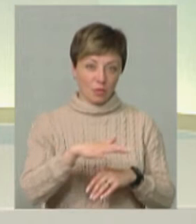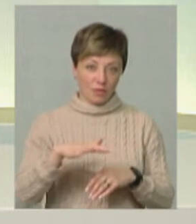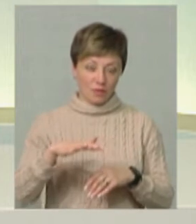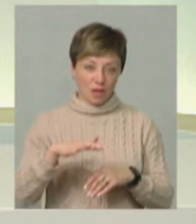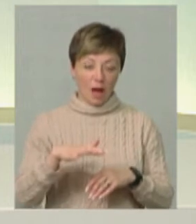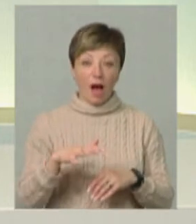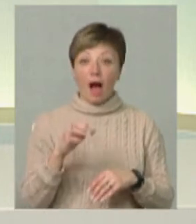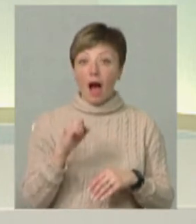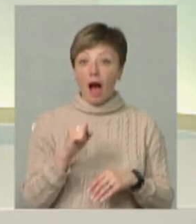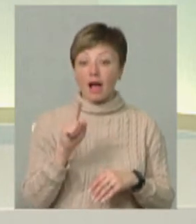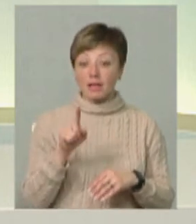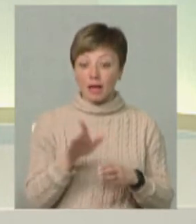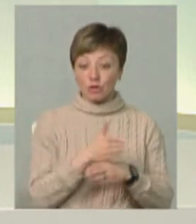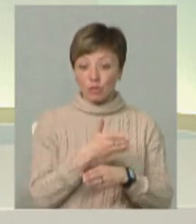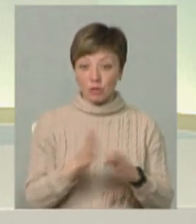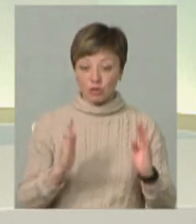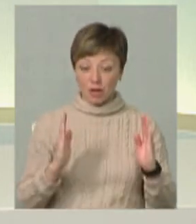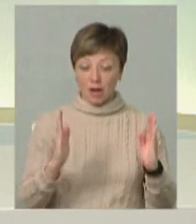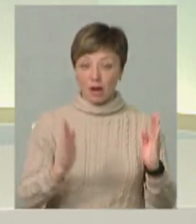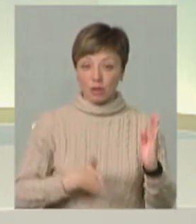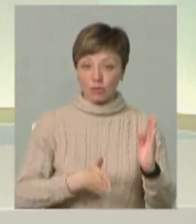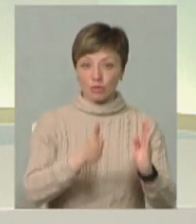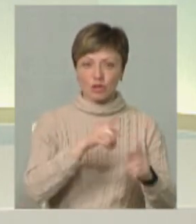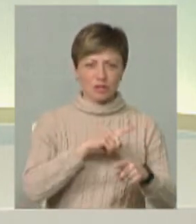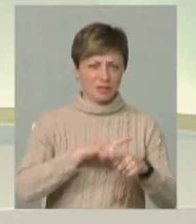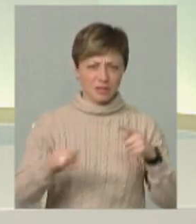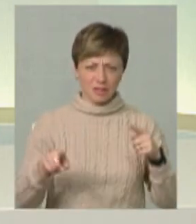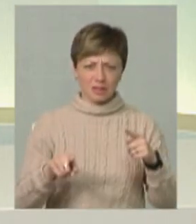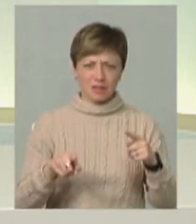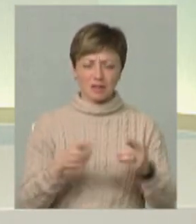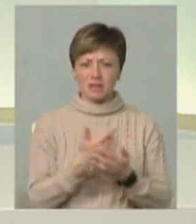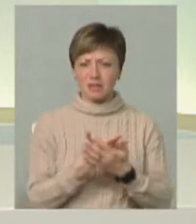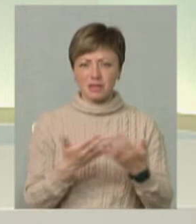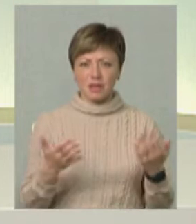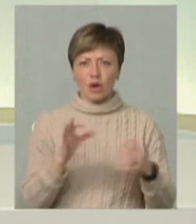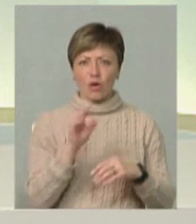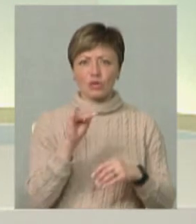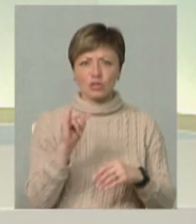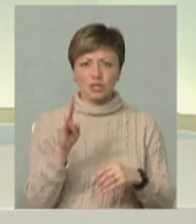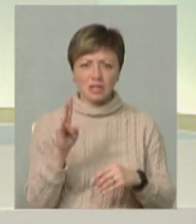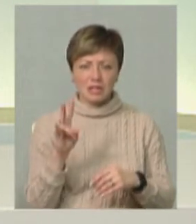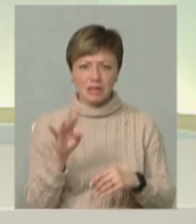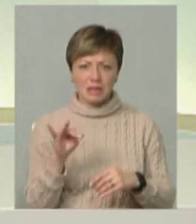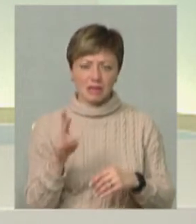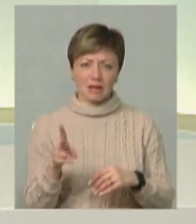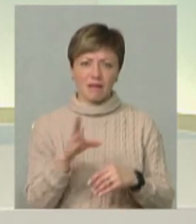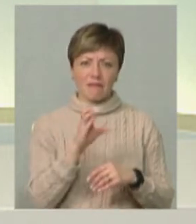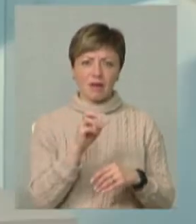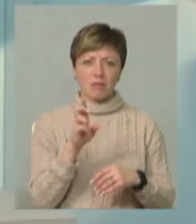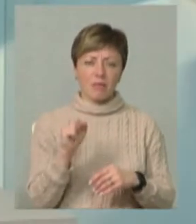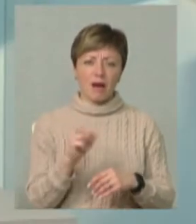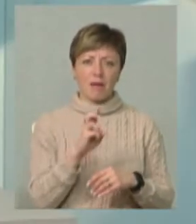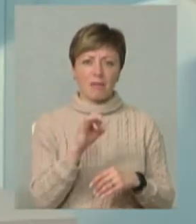А те, що росте міжрядком, дуже швидко росте. Всякий там ожинник, верба,